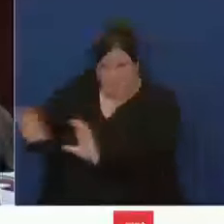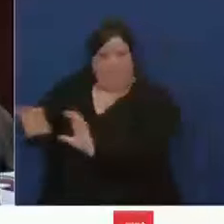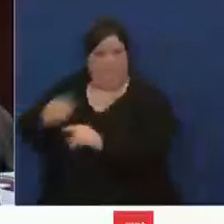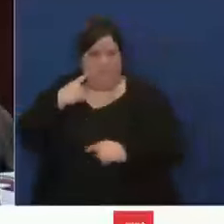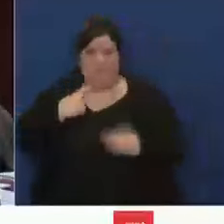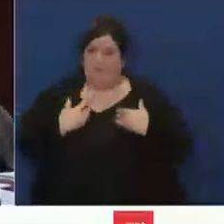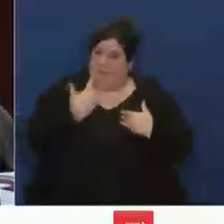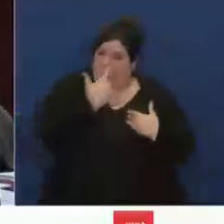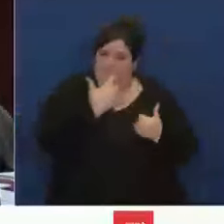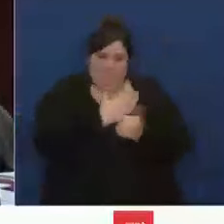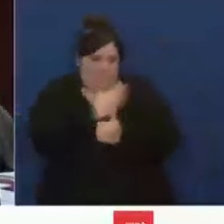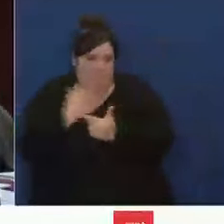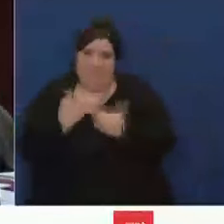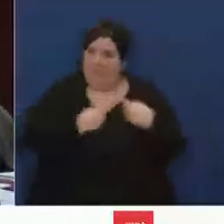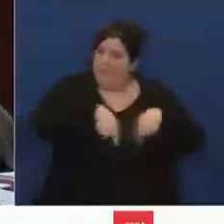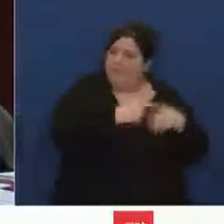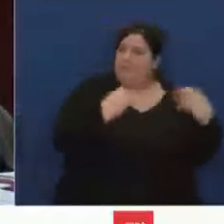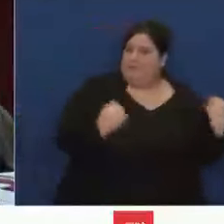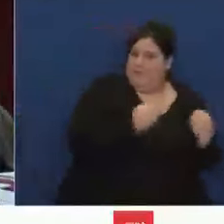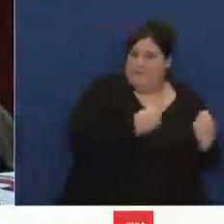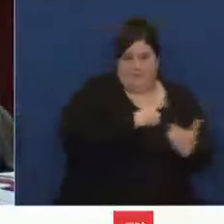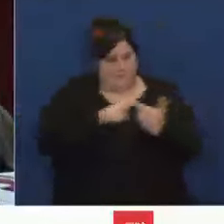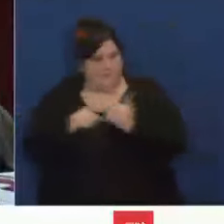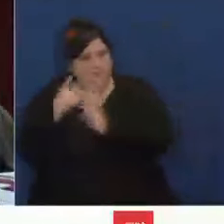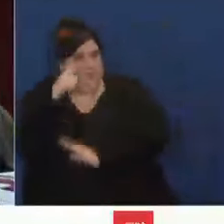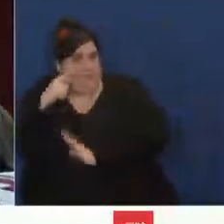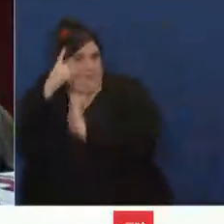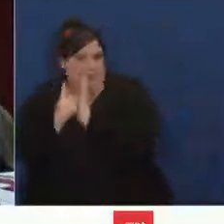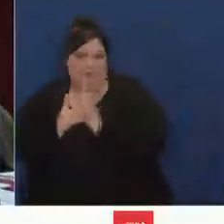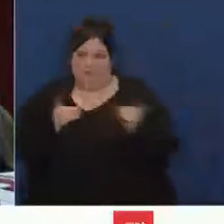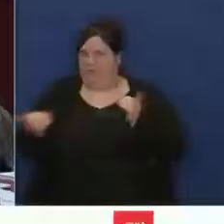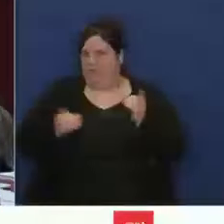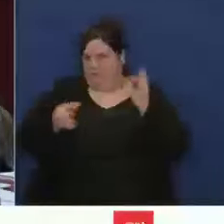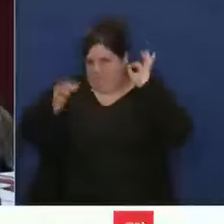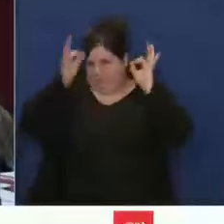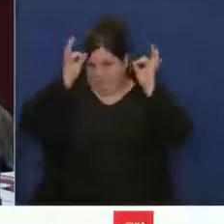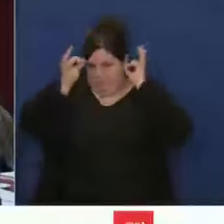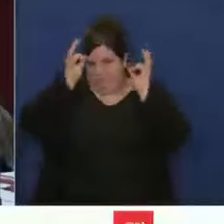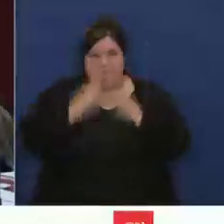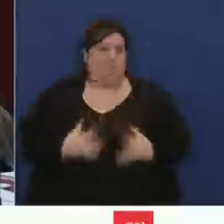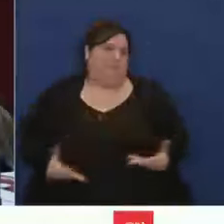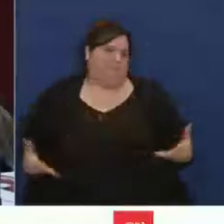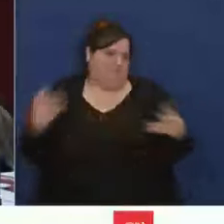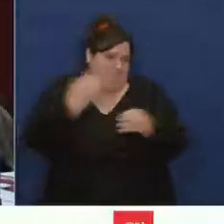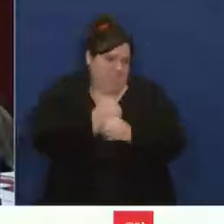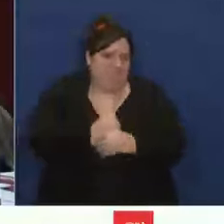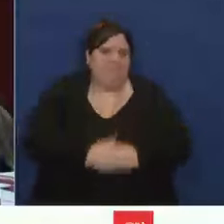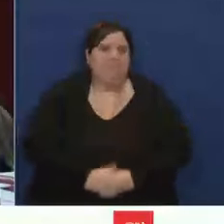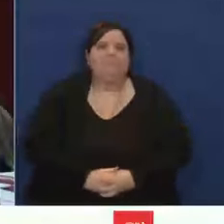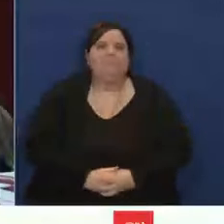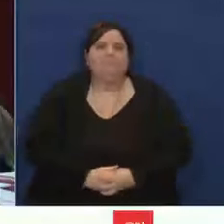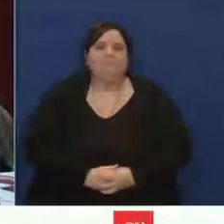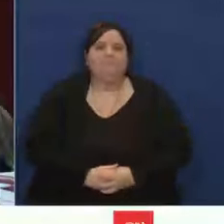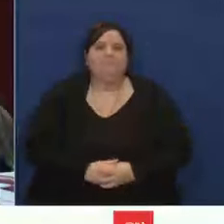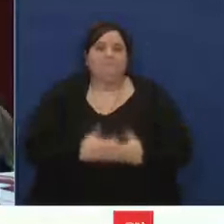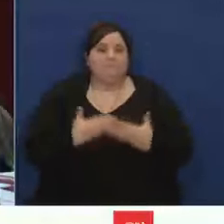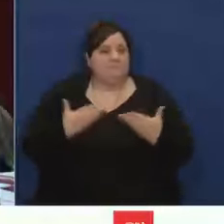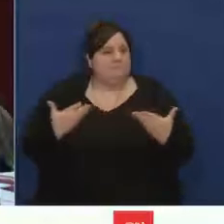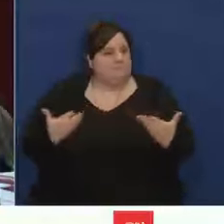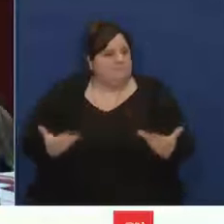déontologue. Je pense que c'est important de l'indiquer. Alors, je veux ici brièvement faire part de quelques